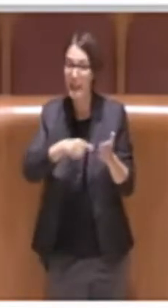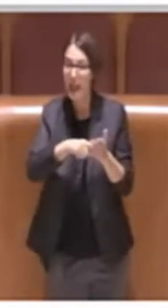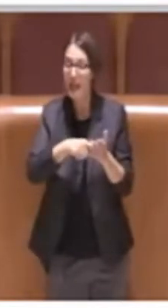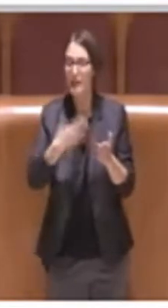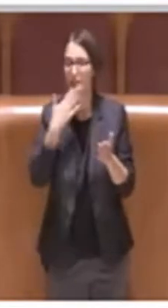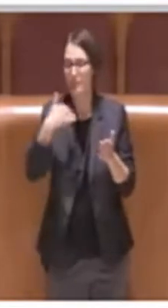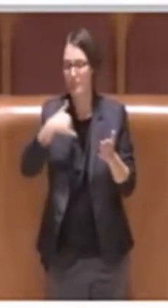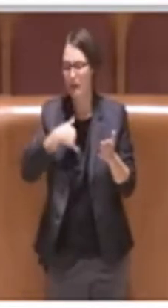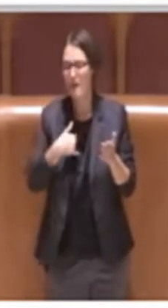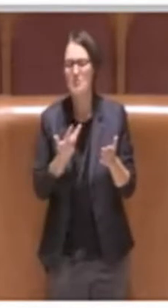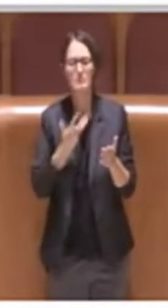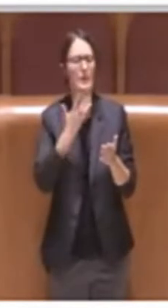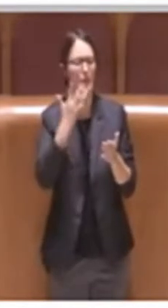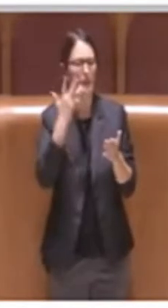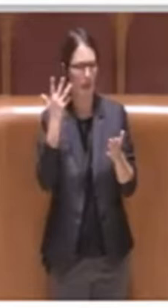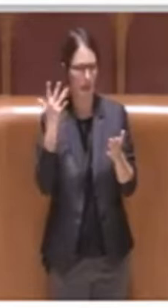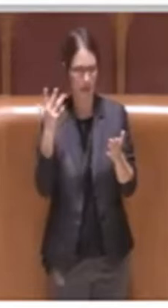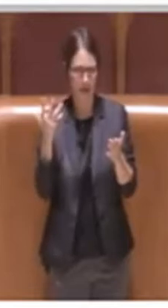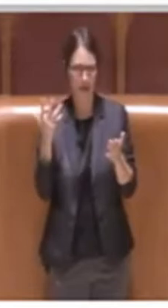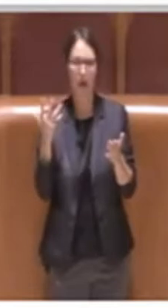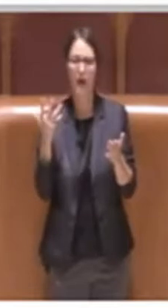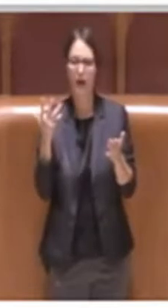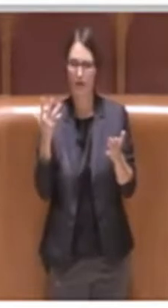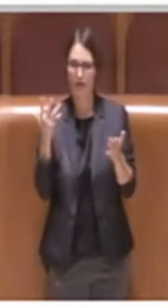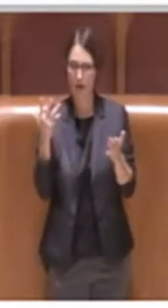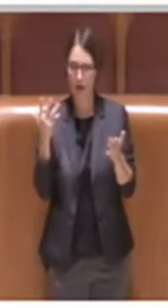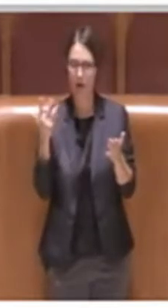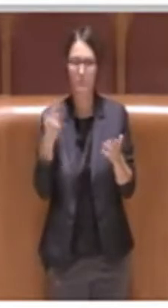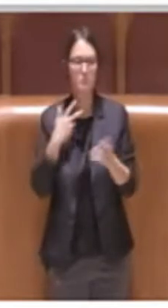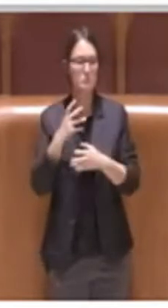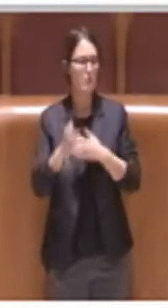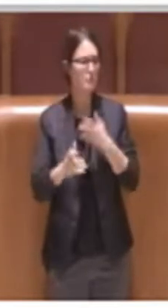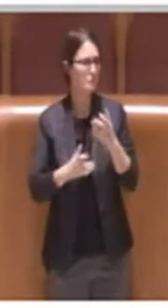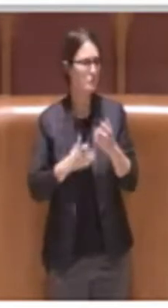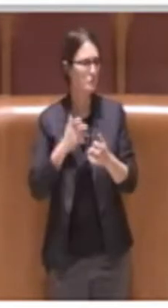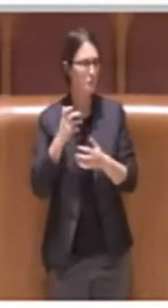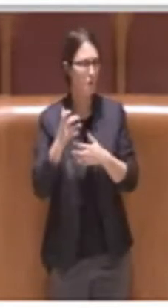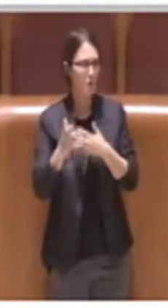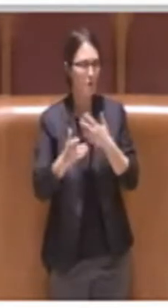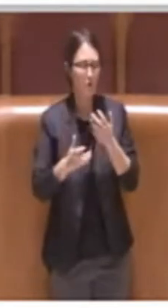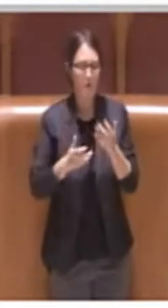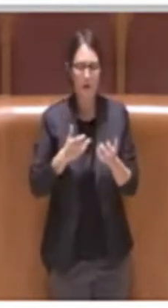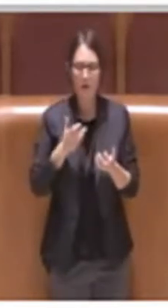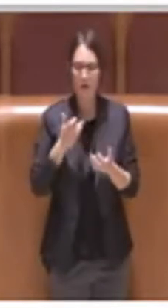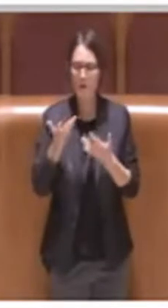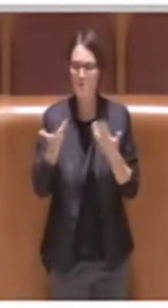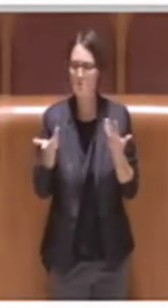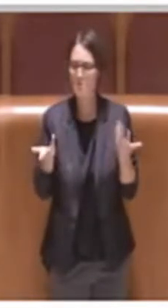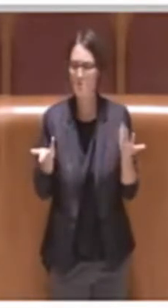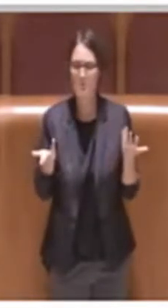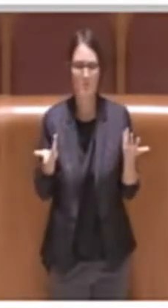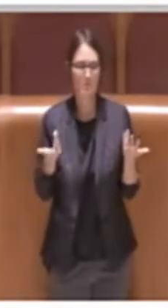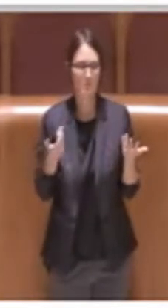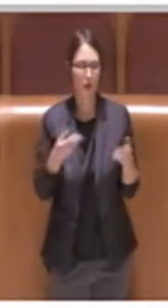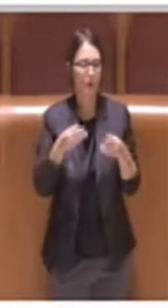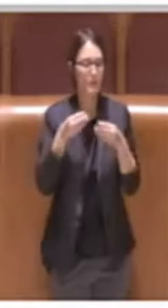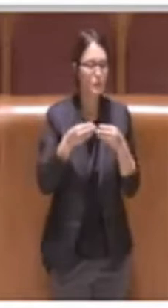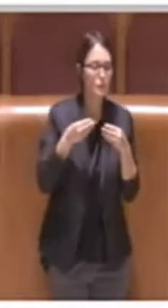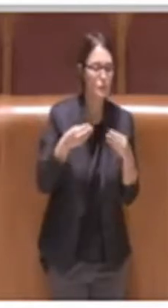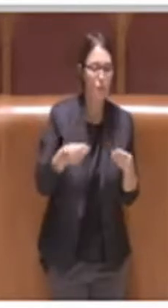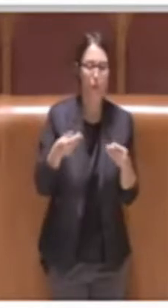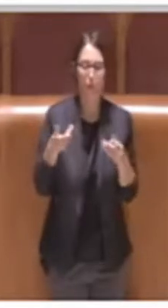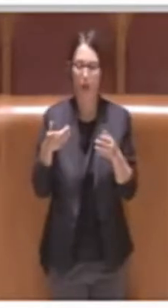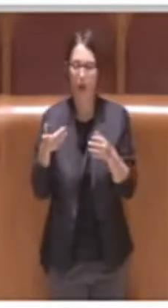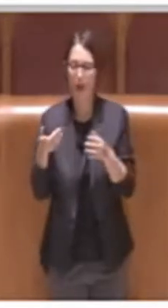delibera chiara che non fa nessuna confusione tra i vari strumenti, le varie